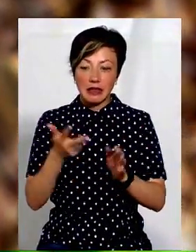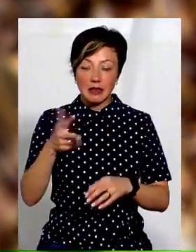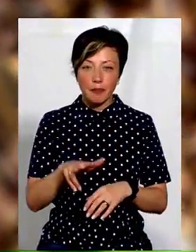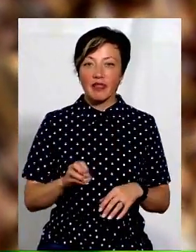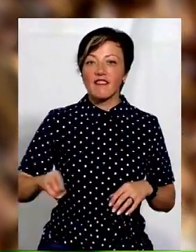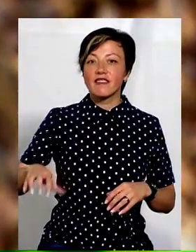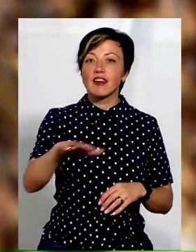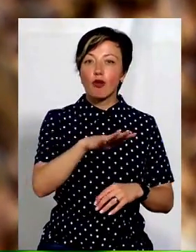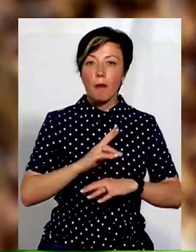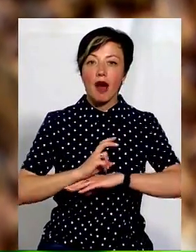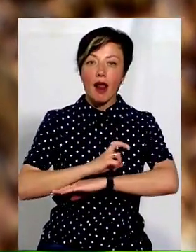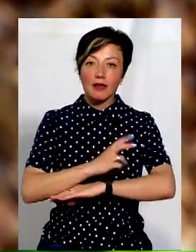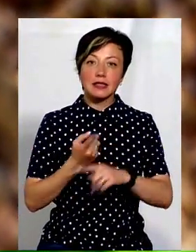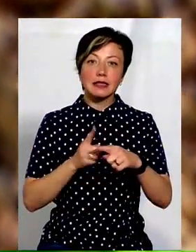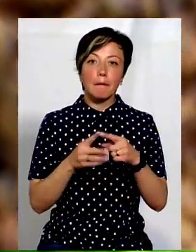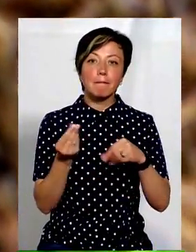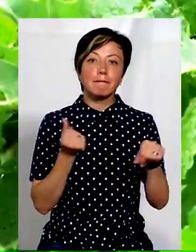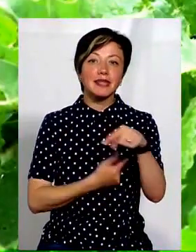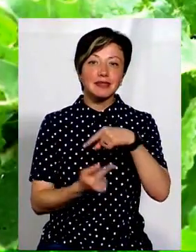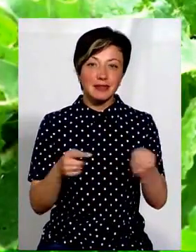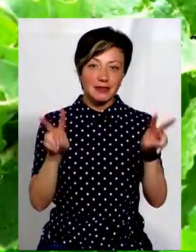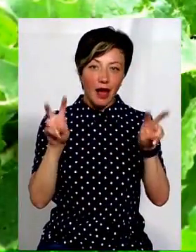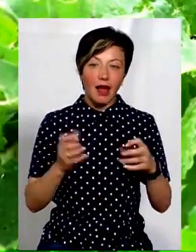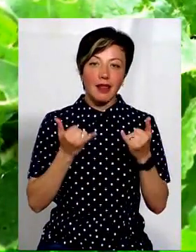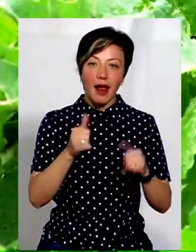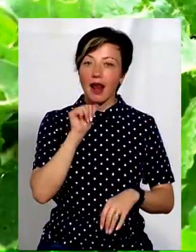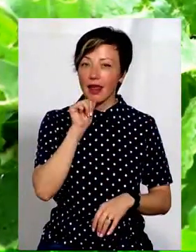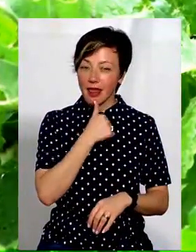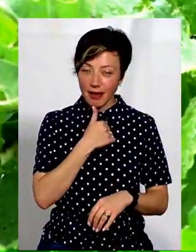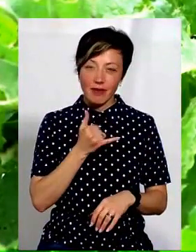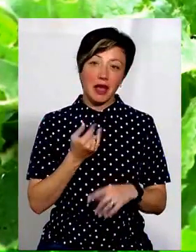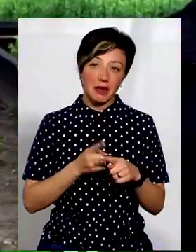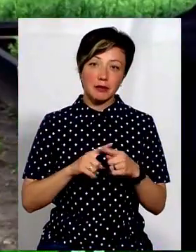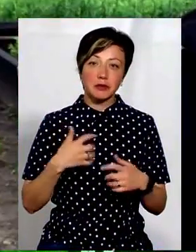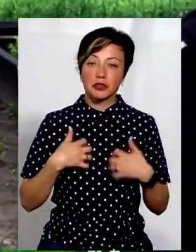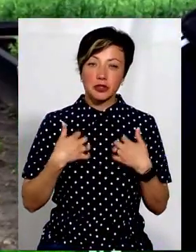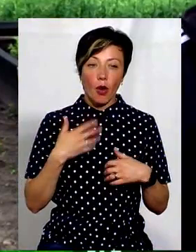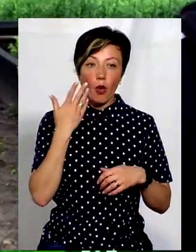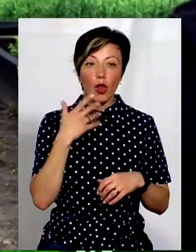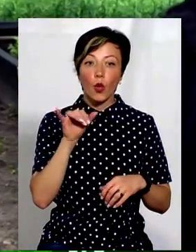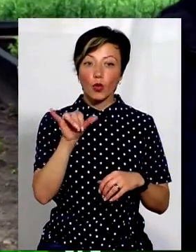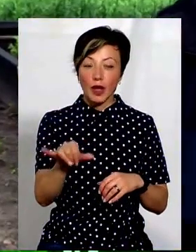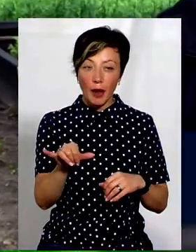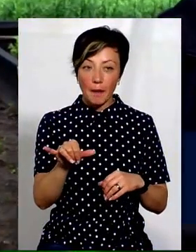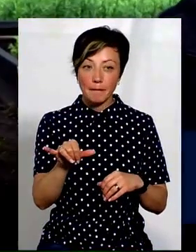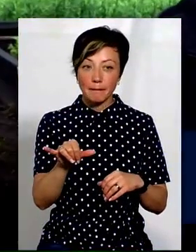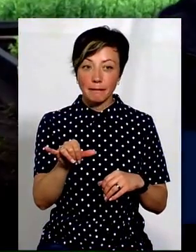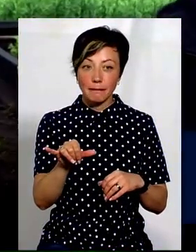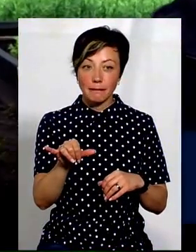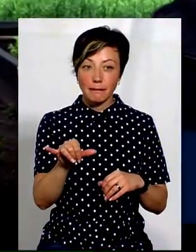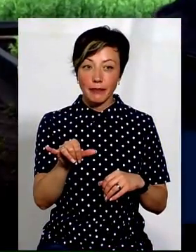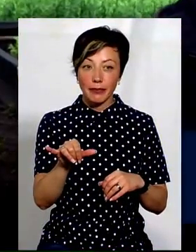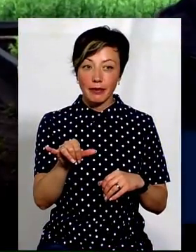равликовий бізнес називають бізнесом для лінивих, каже Сергій Ланчук, і поспішає спростувати цей міф. Коли в тебе їх